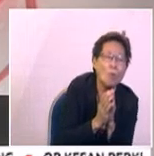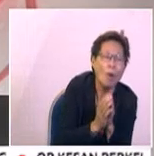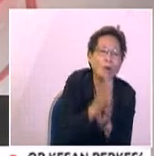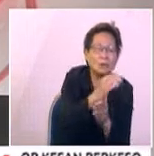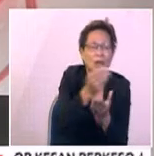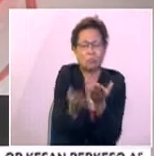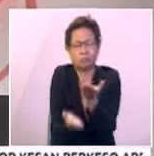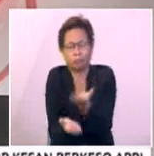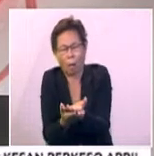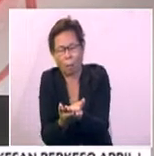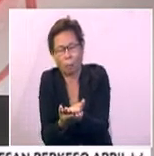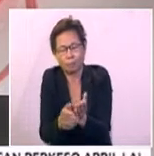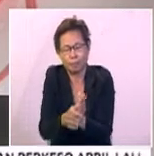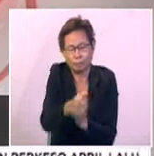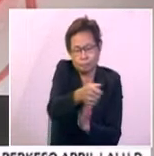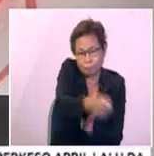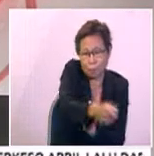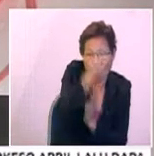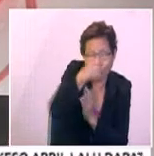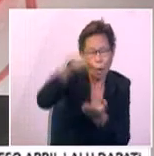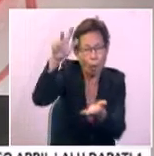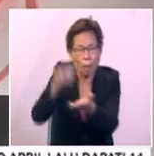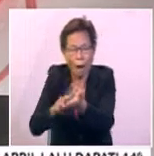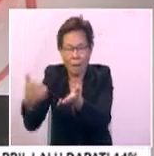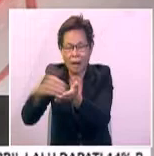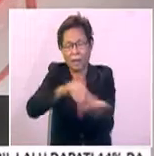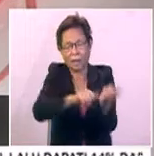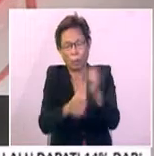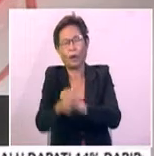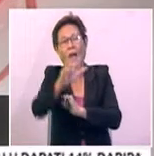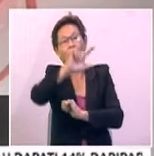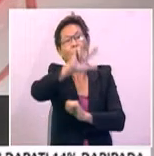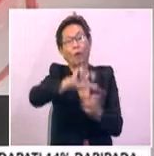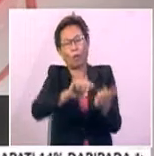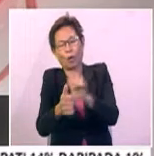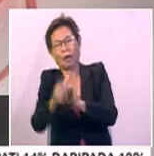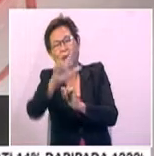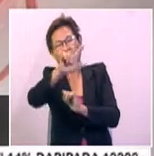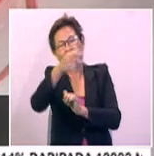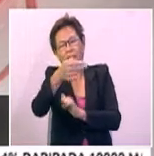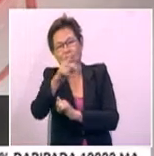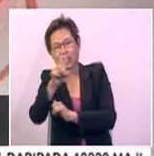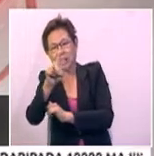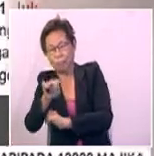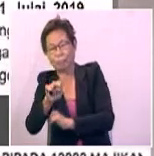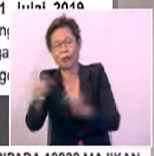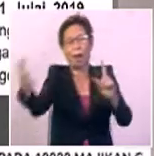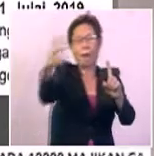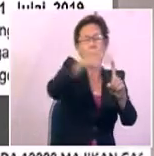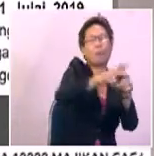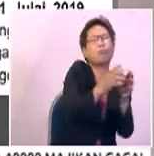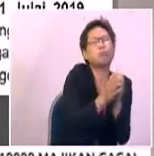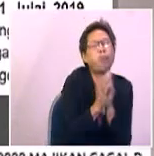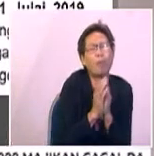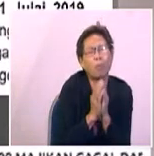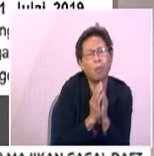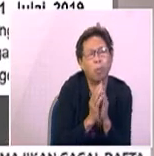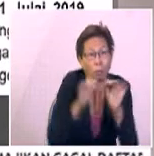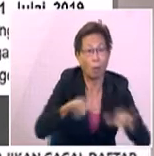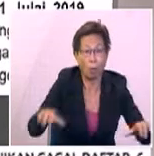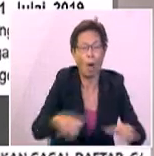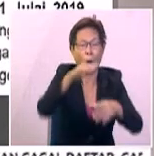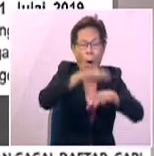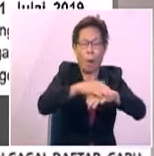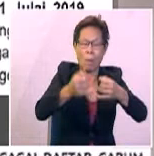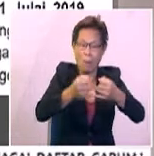dokumen berkaitan untuk pengesahan semula oleh lembaga hasil dalam negeri LHDN. Permohonan rayuan boleh dibuat secara